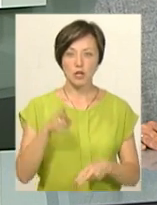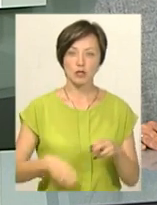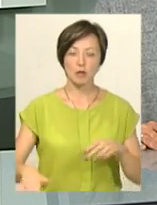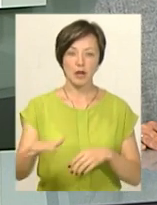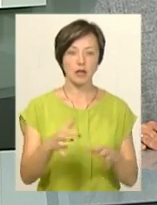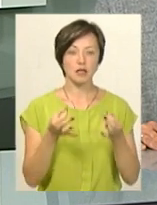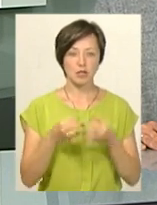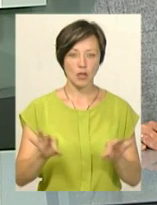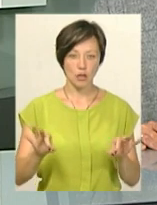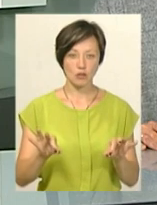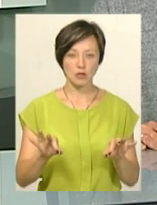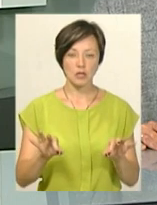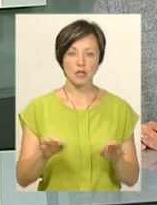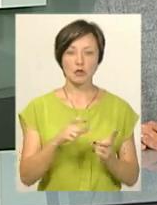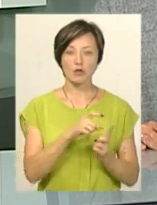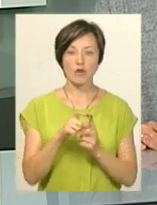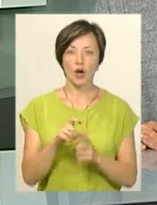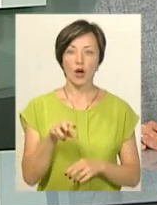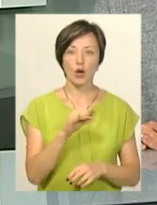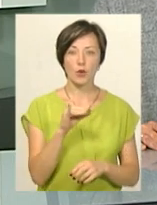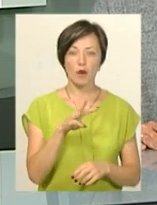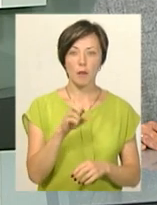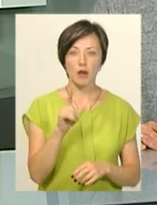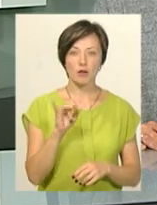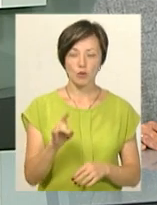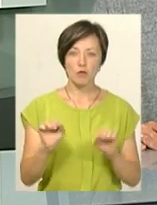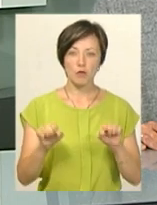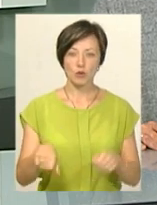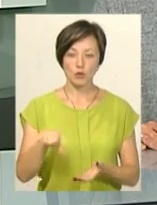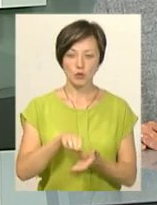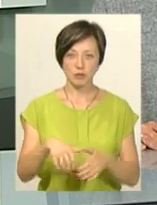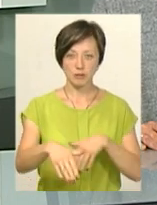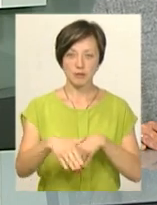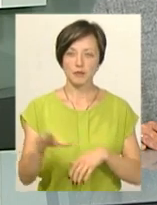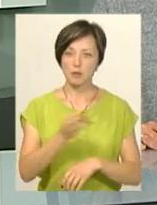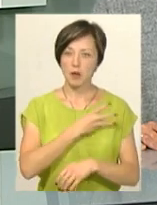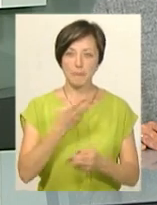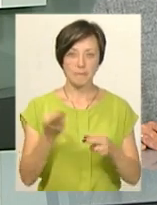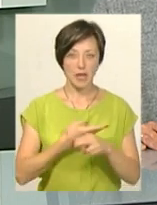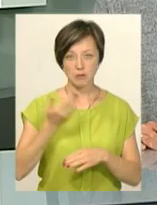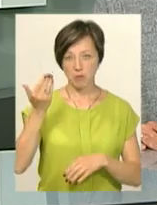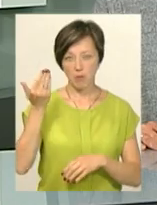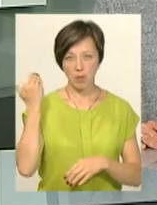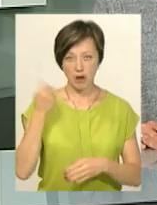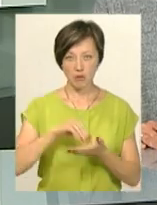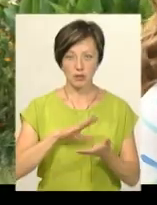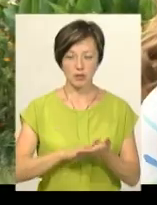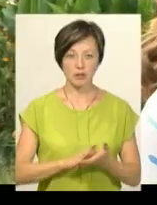Майдані Незалежності. За словами Юлії Мазур, участь у ході можуть взяти всі охочі, без попередньої реєстрації.